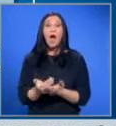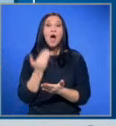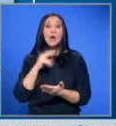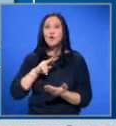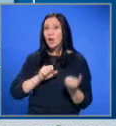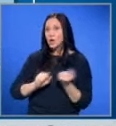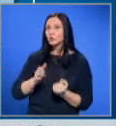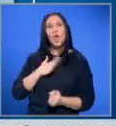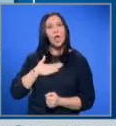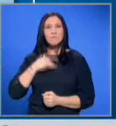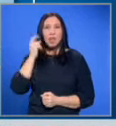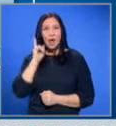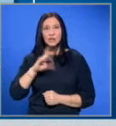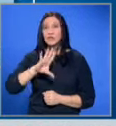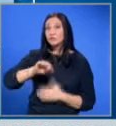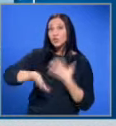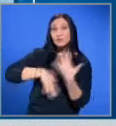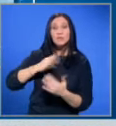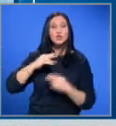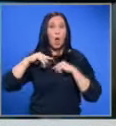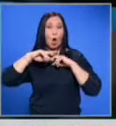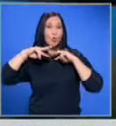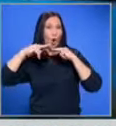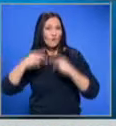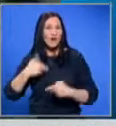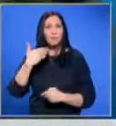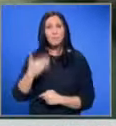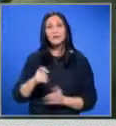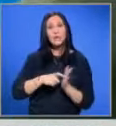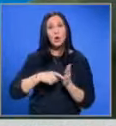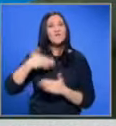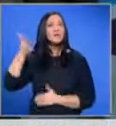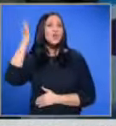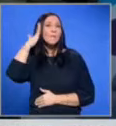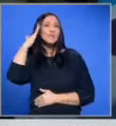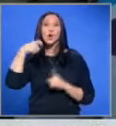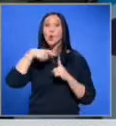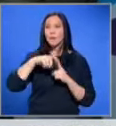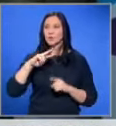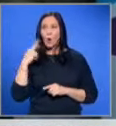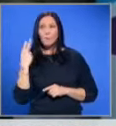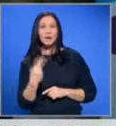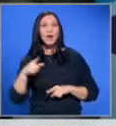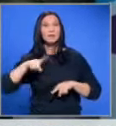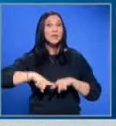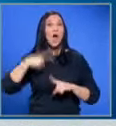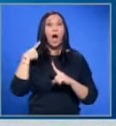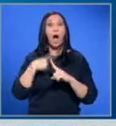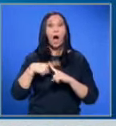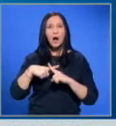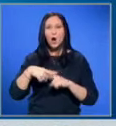късно ще има наказани. Всички замесени ще отговарят пред закона. Външния министър Колеба се обърна към трибунала в Хага.